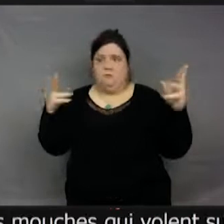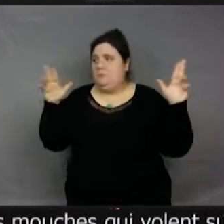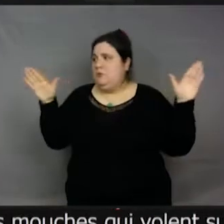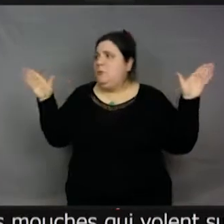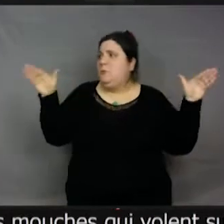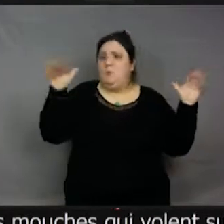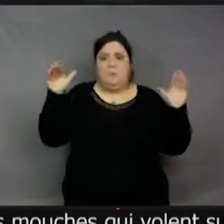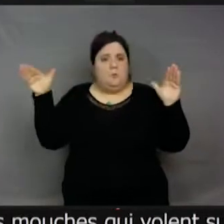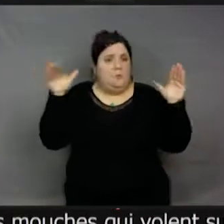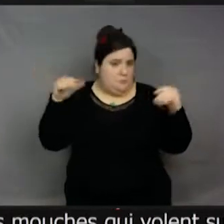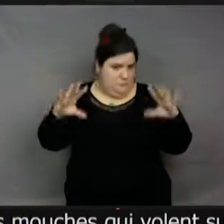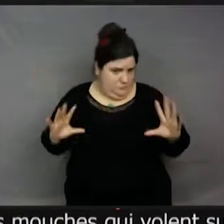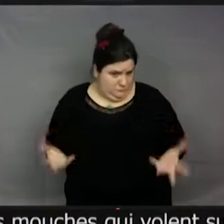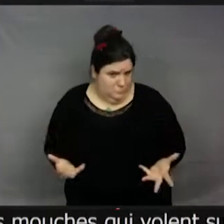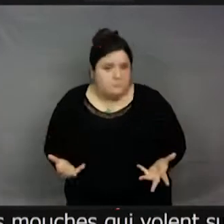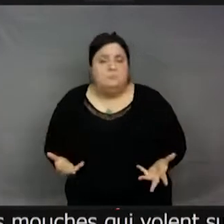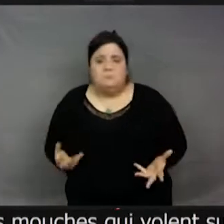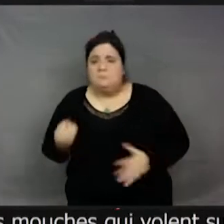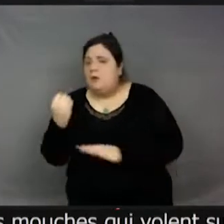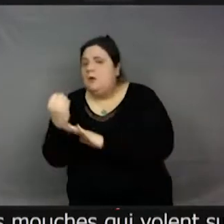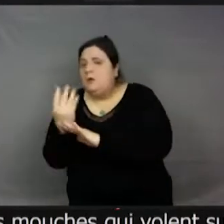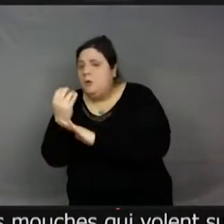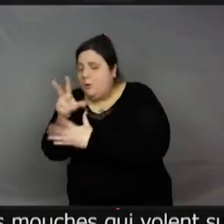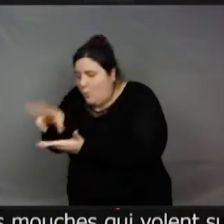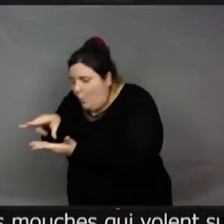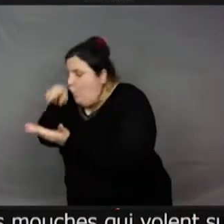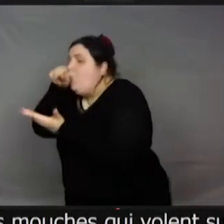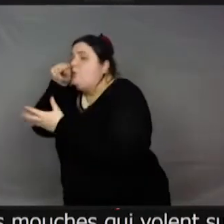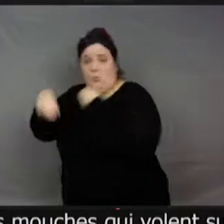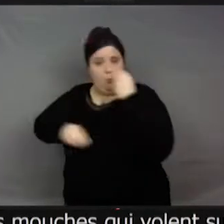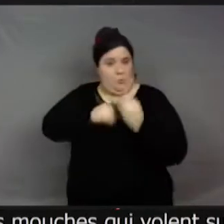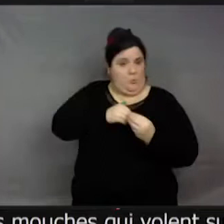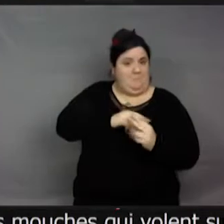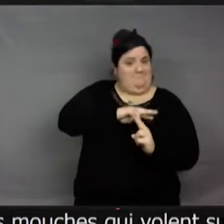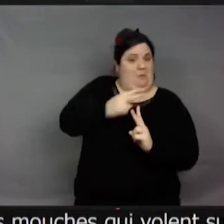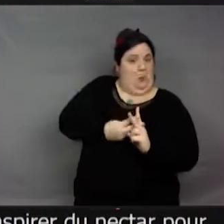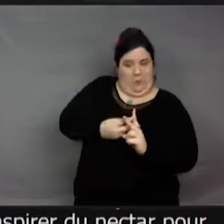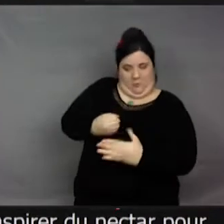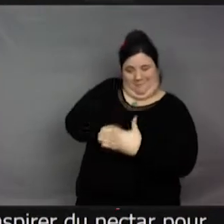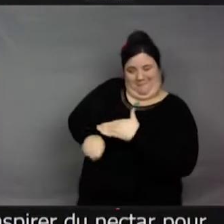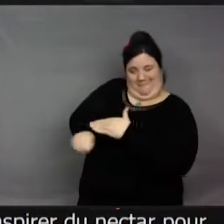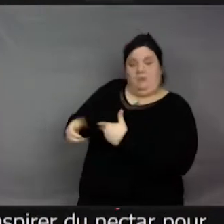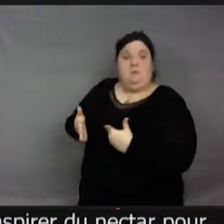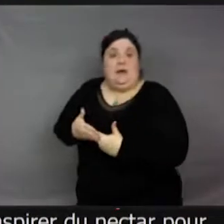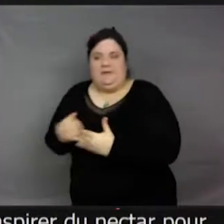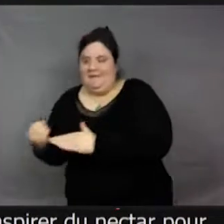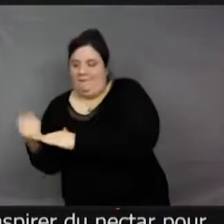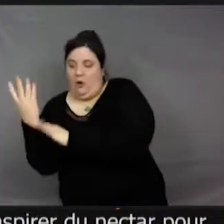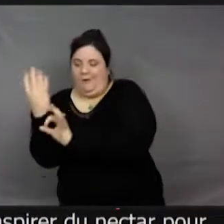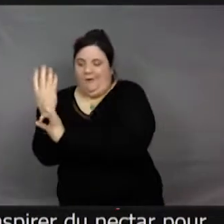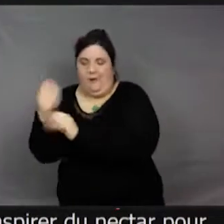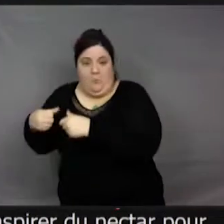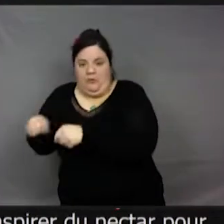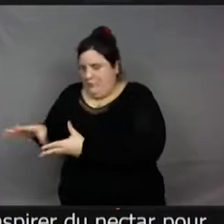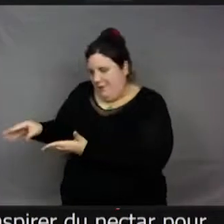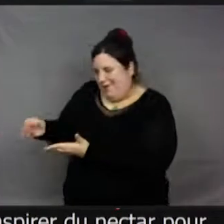aspirer du nectar pour l'adulte, pour elle, ou alors pondre à côté des pucerons. Alors, les mouches, c'est pareil, ça fait partie de ces insectes qui ne sont vraiment pas